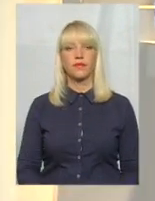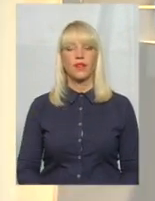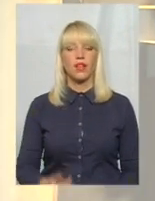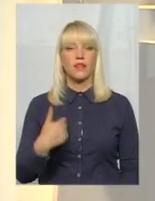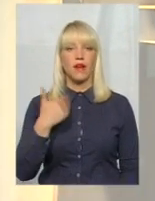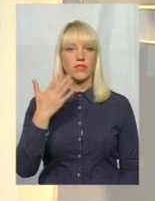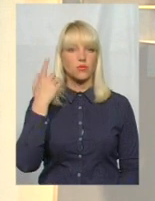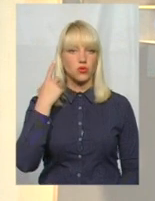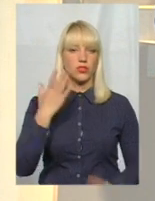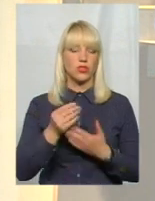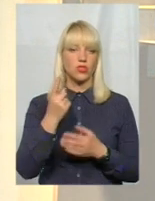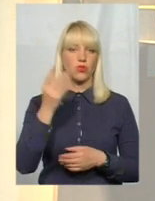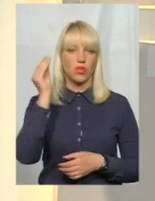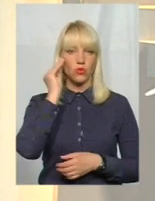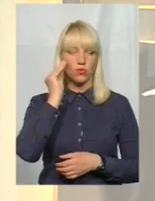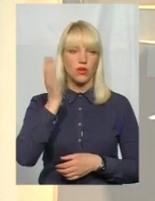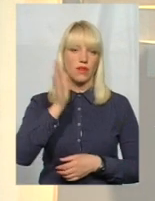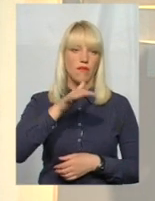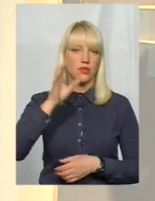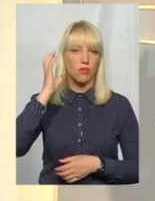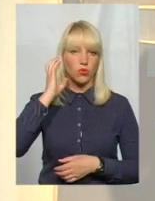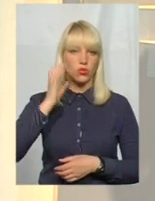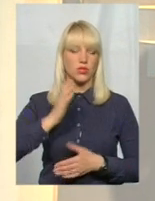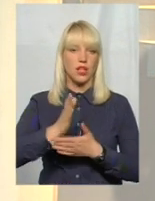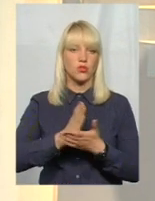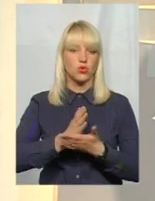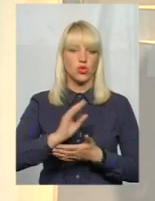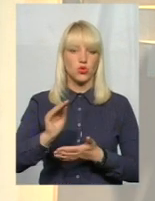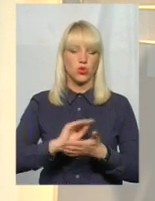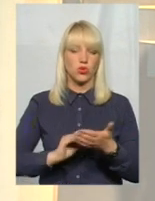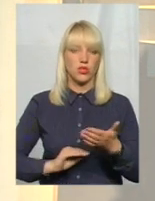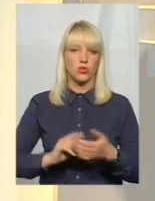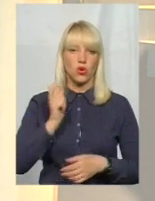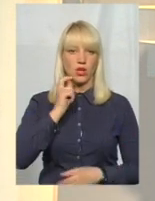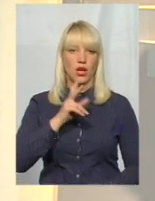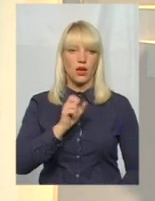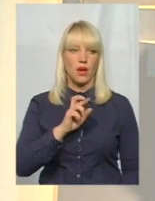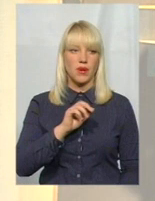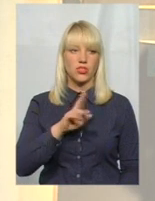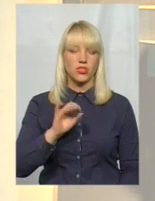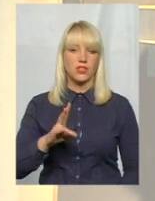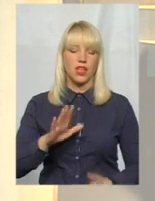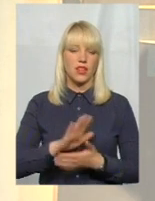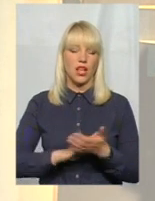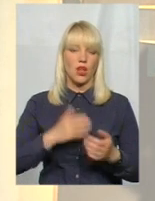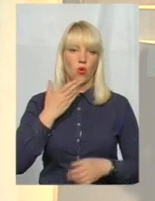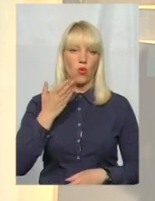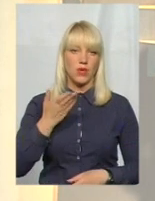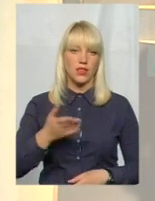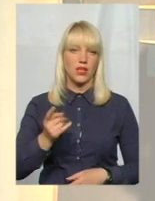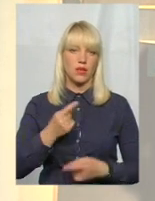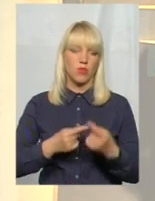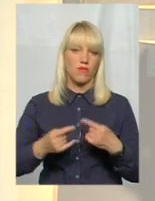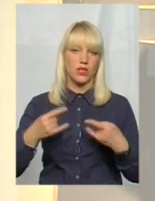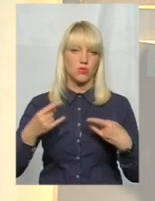думка, давайте послухаємо заслужену журналістку України, Світлану Кабачинську, далі у коментарі і повернемося в